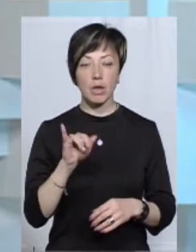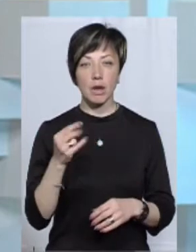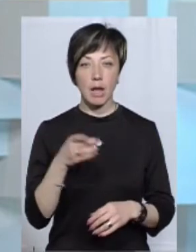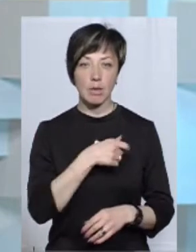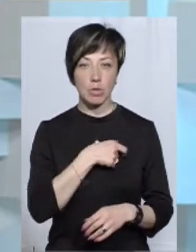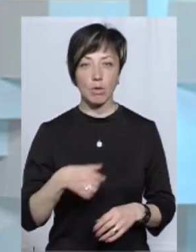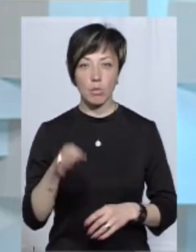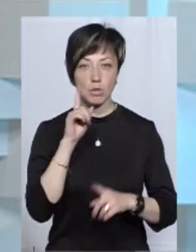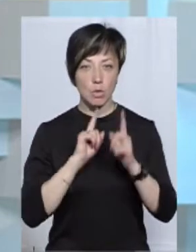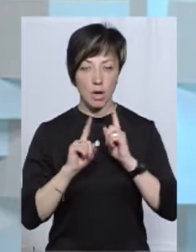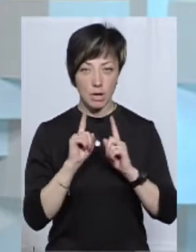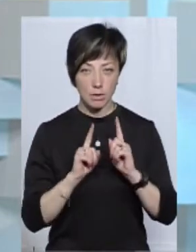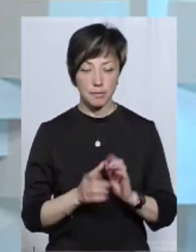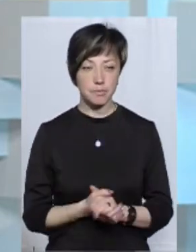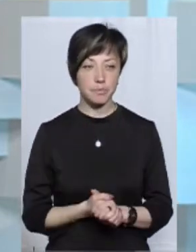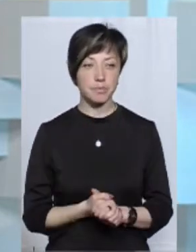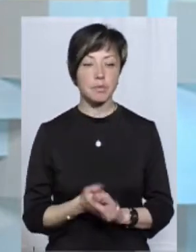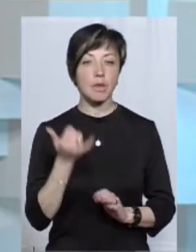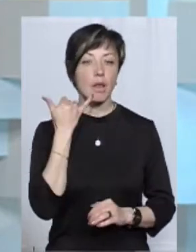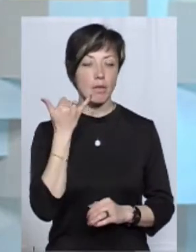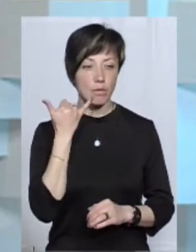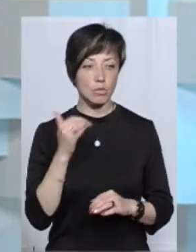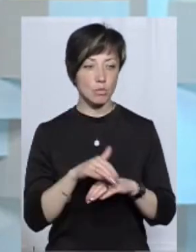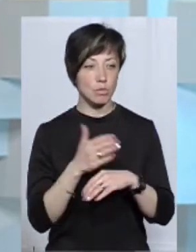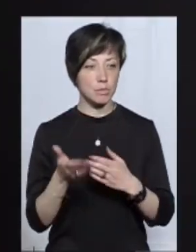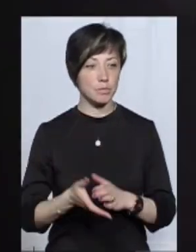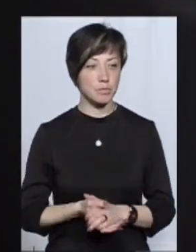депутата обласної ради Сергія Івашчука. Телефоном.